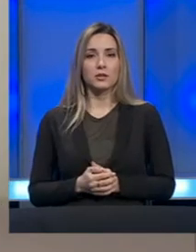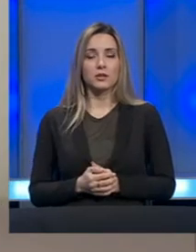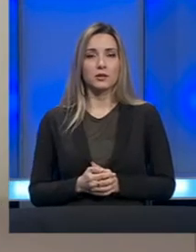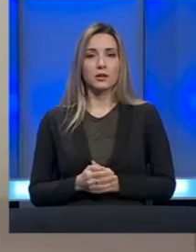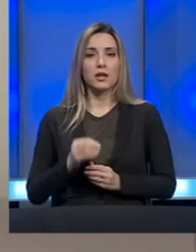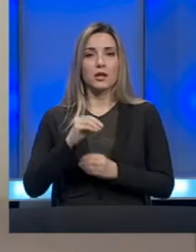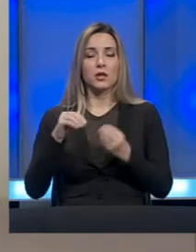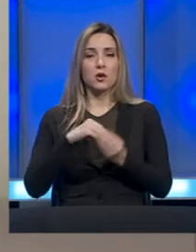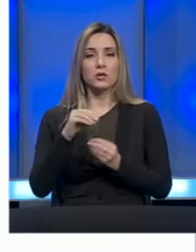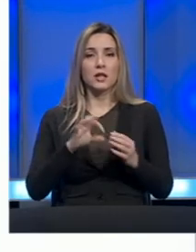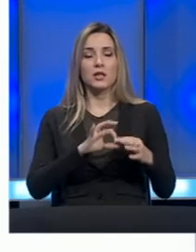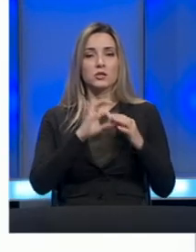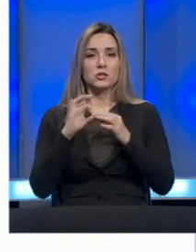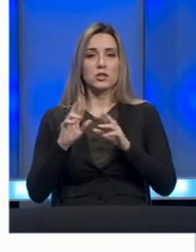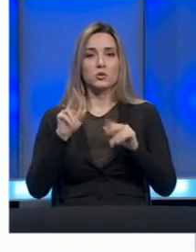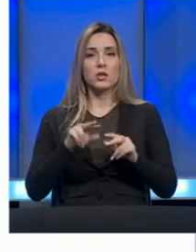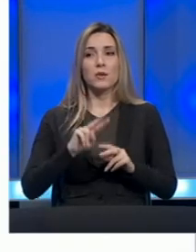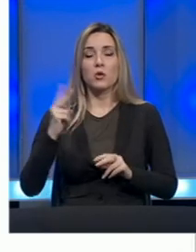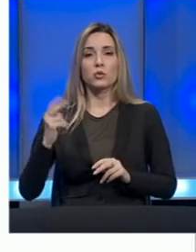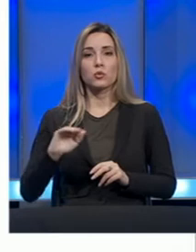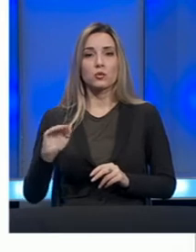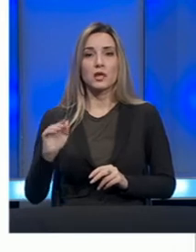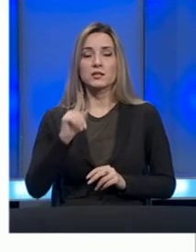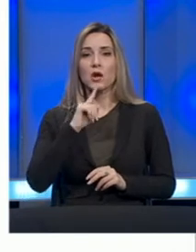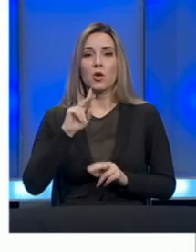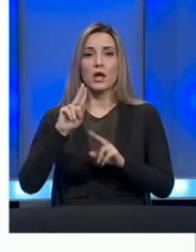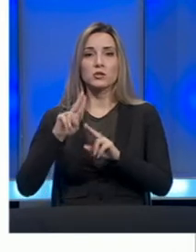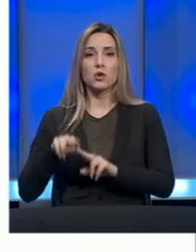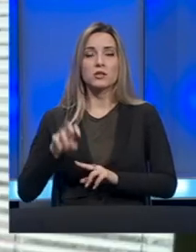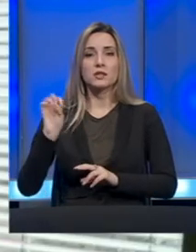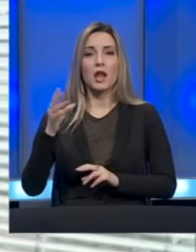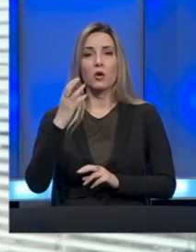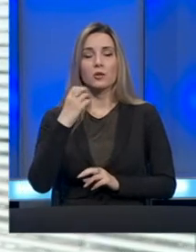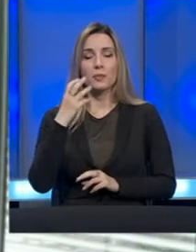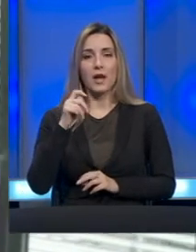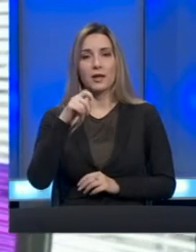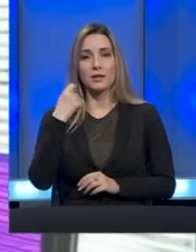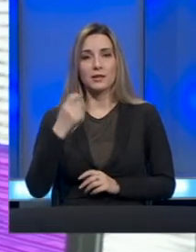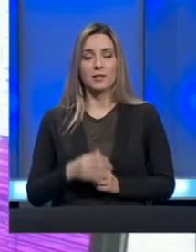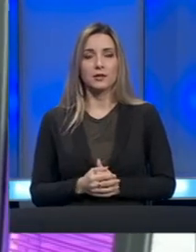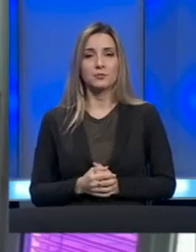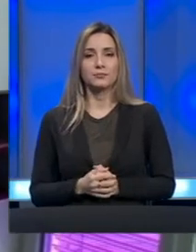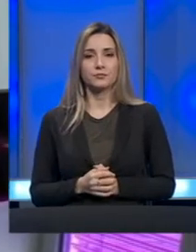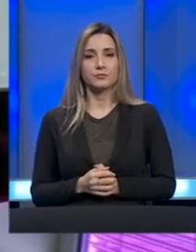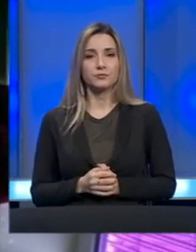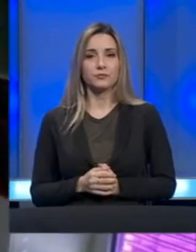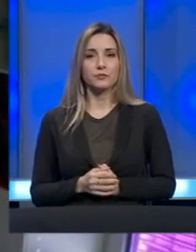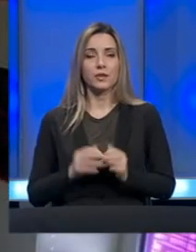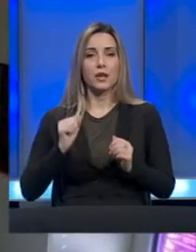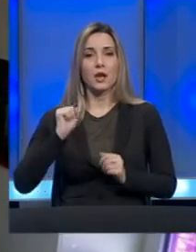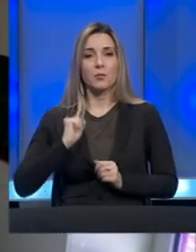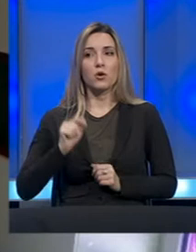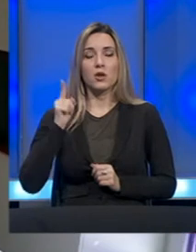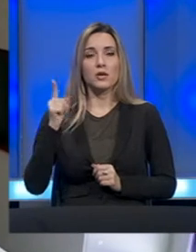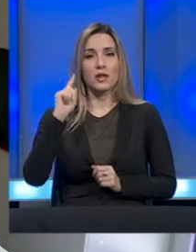toga roditelji vrlo često naravno imaju drugu djecu koja su ostala kod bake, nene, dede, nane, jeli. moraju